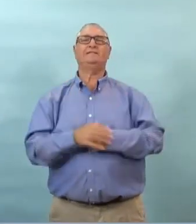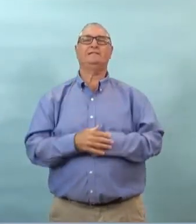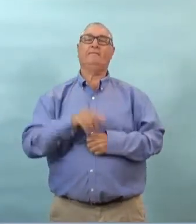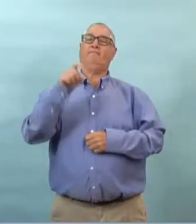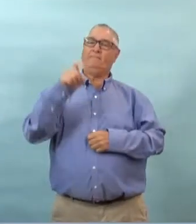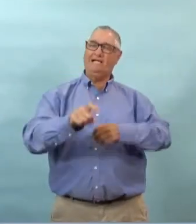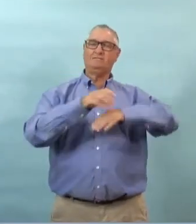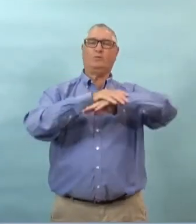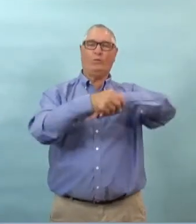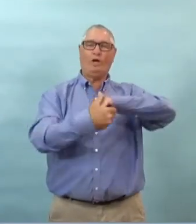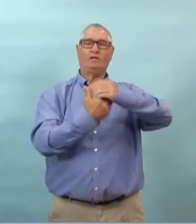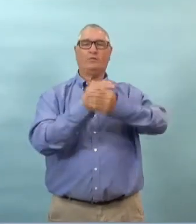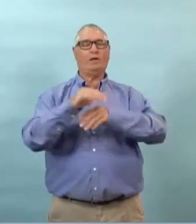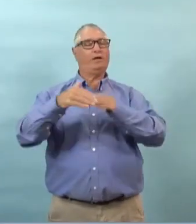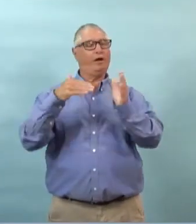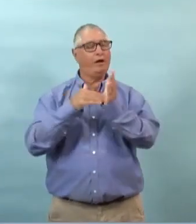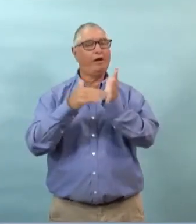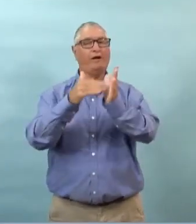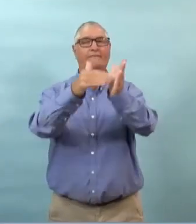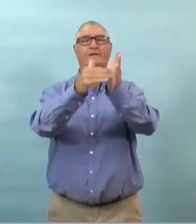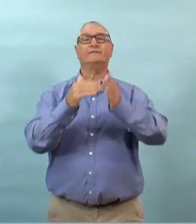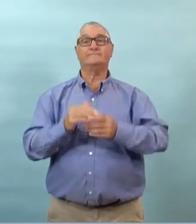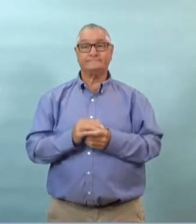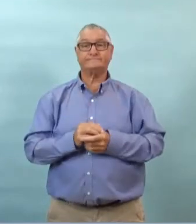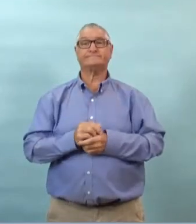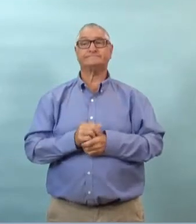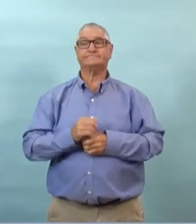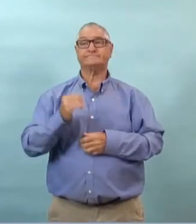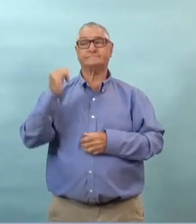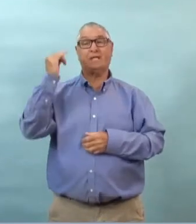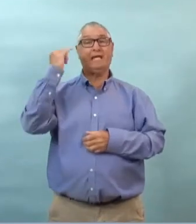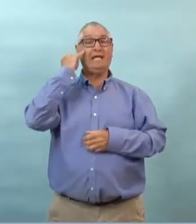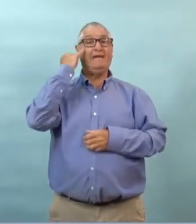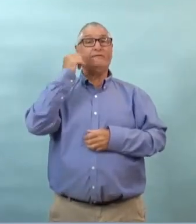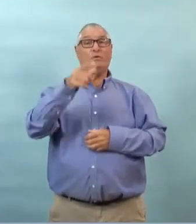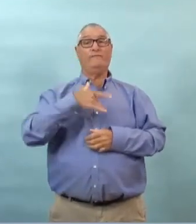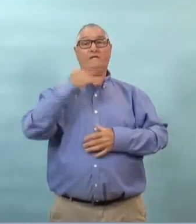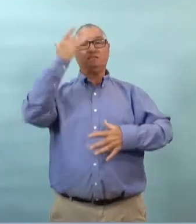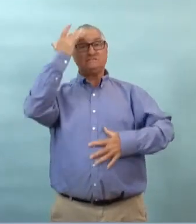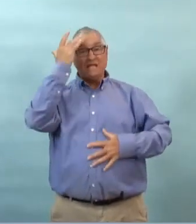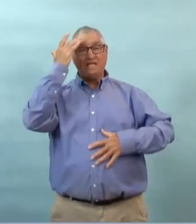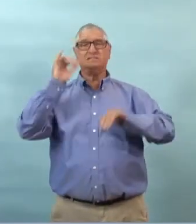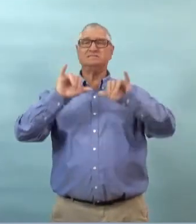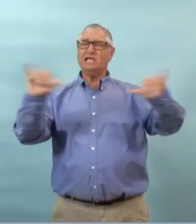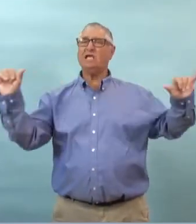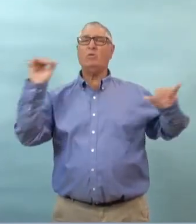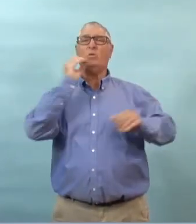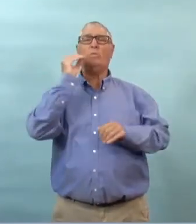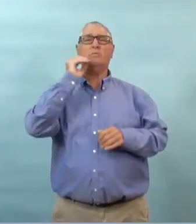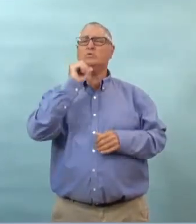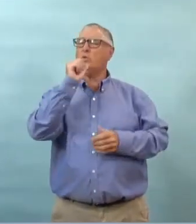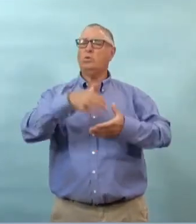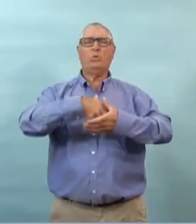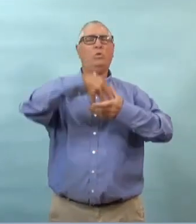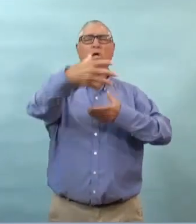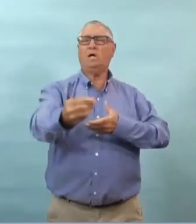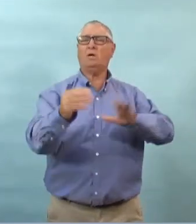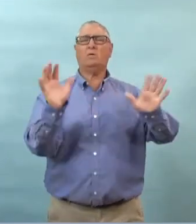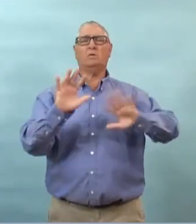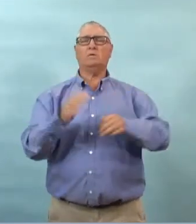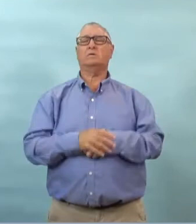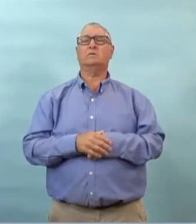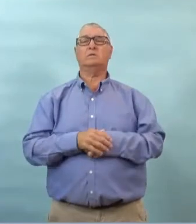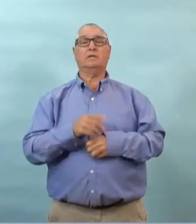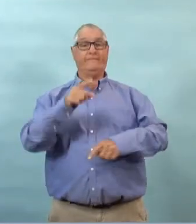on ne devrait pas sortir si on est malade et les masques les masques non médicaux il faut les porter si on ne peut pas